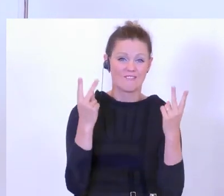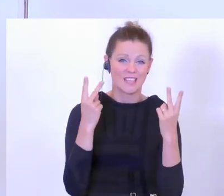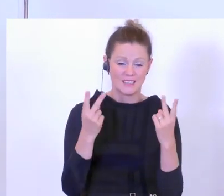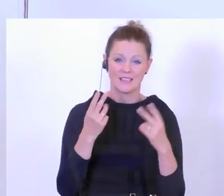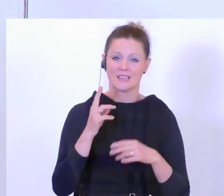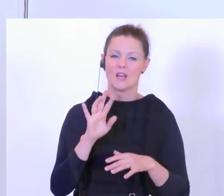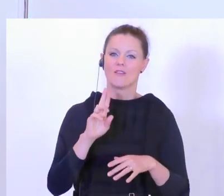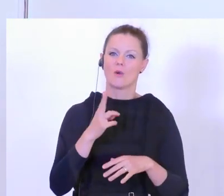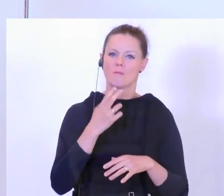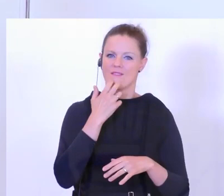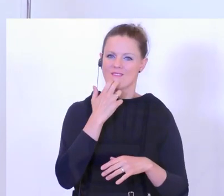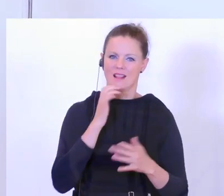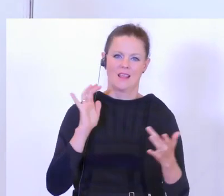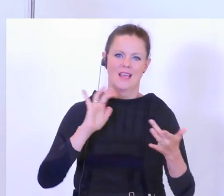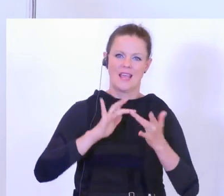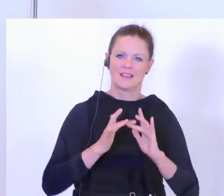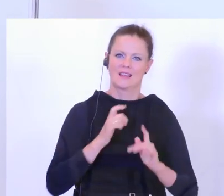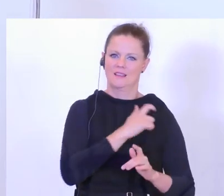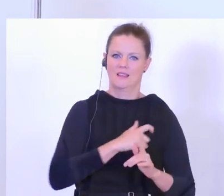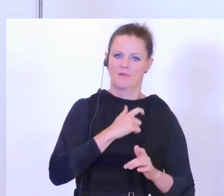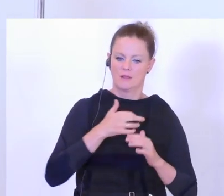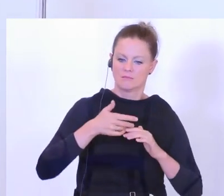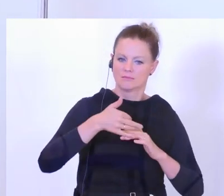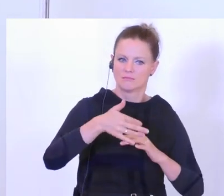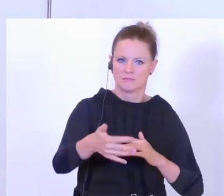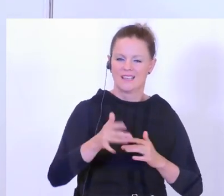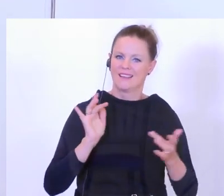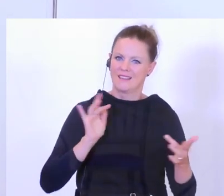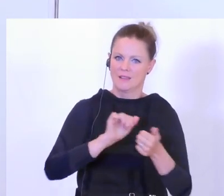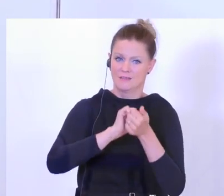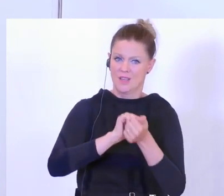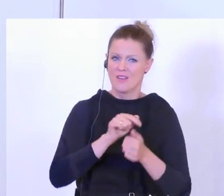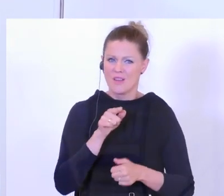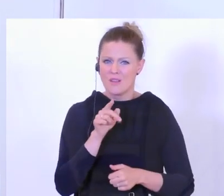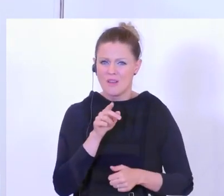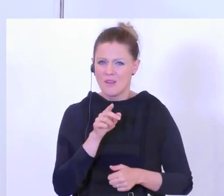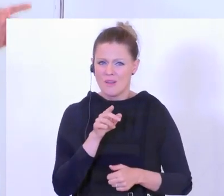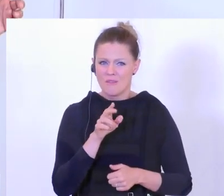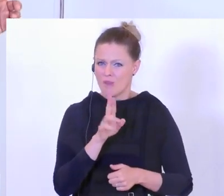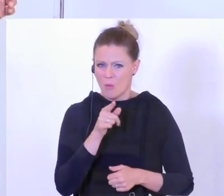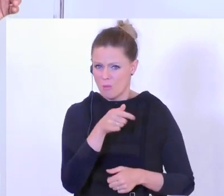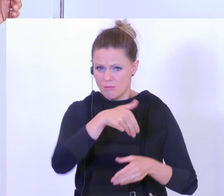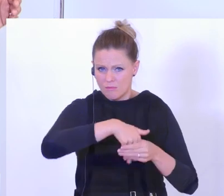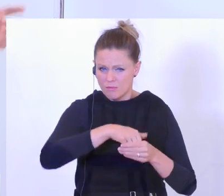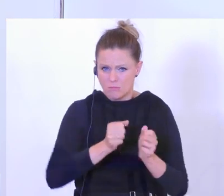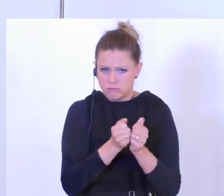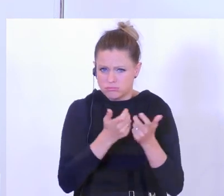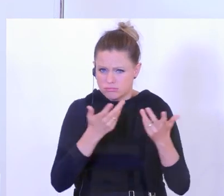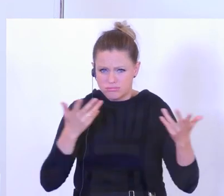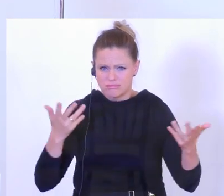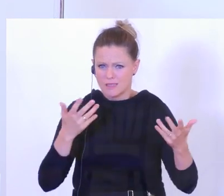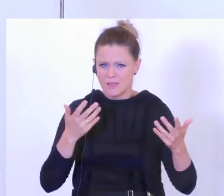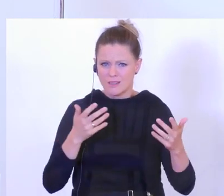Cybercrime nachhaltig bekämpfen will. Warum ist Cybercrime so, die Internetkriminalität so vielfältig? Weil Sie haben es gesehen in der Statistik,